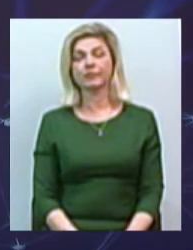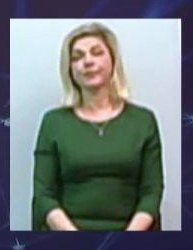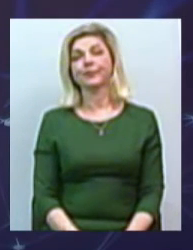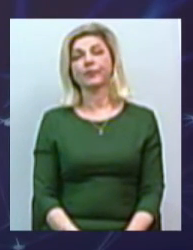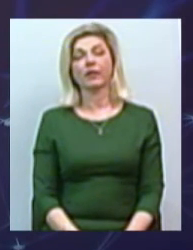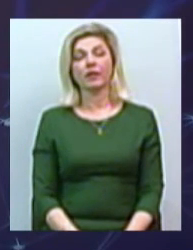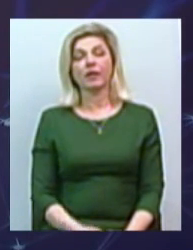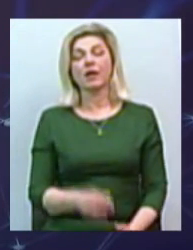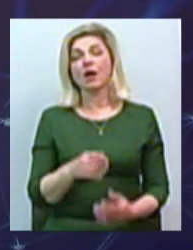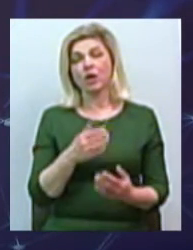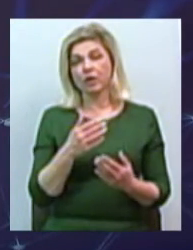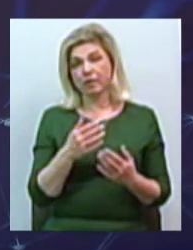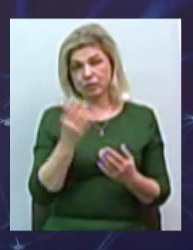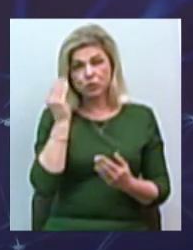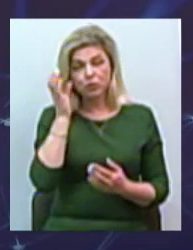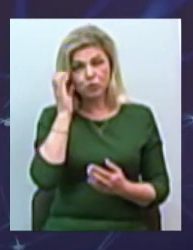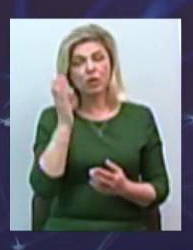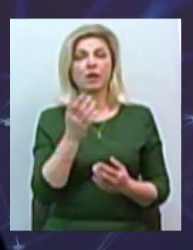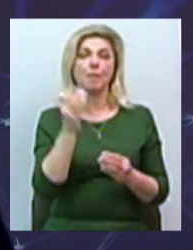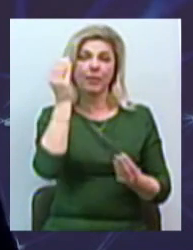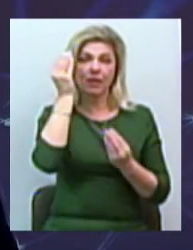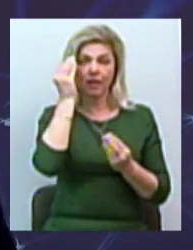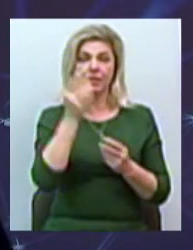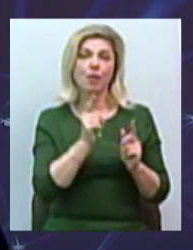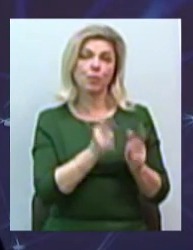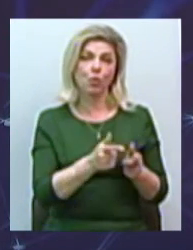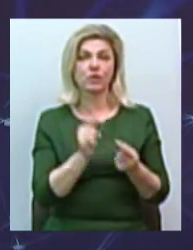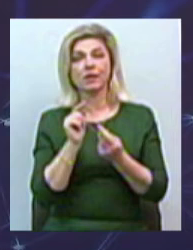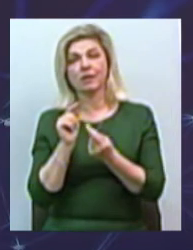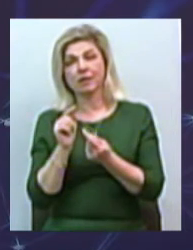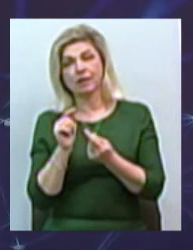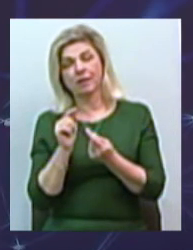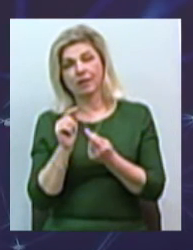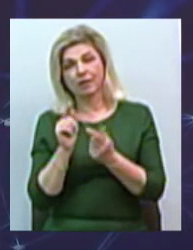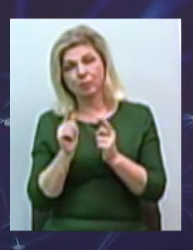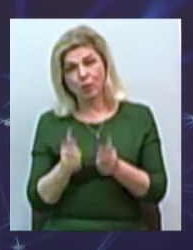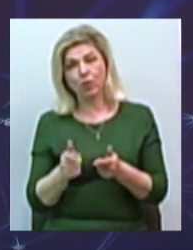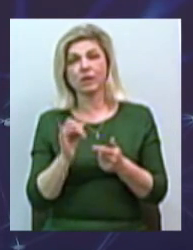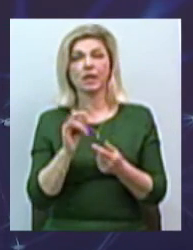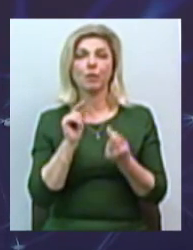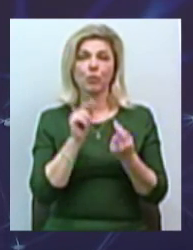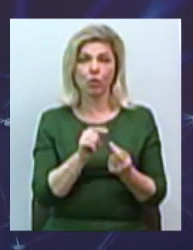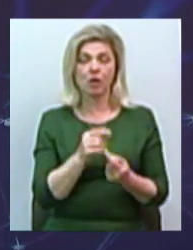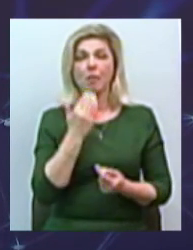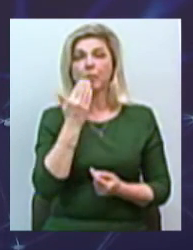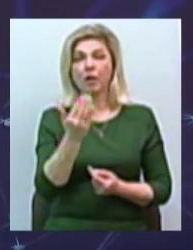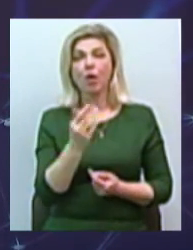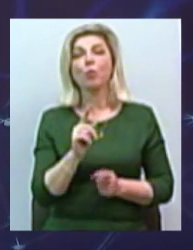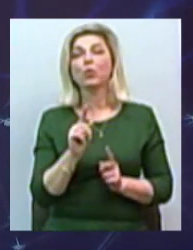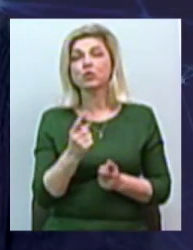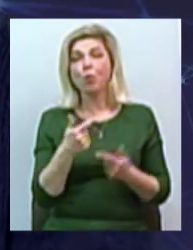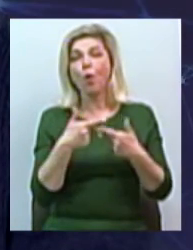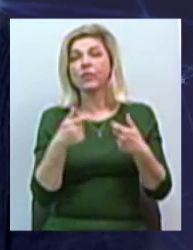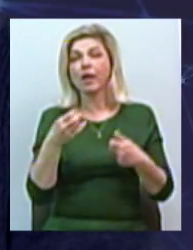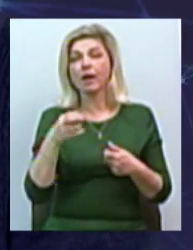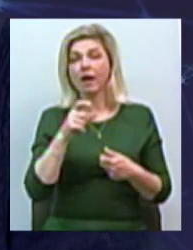Розвучала мотивація «за» і «проти». Ну, перше, про що я хотів би вас спитати, якщо ви в курсі, а чому в готелях і від